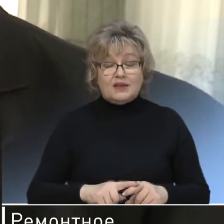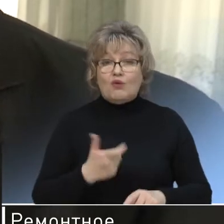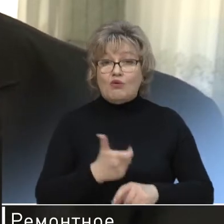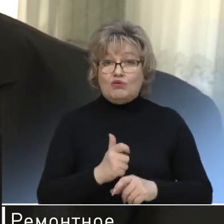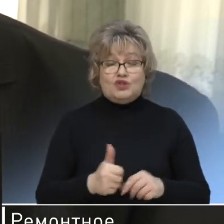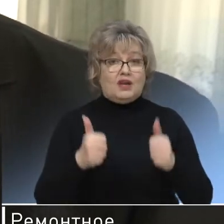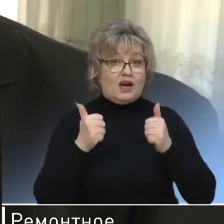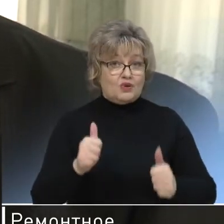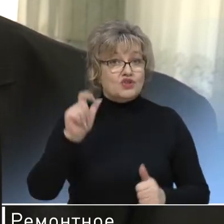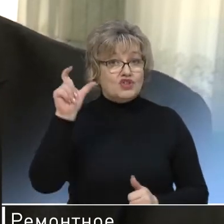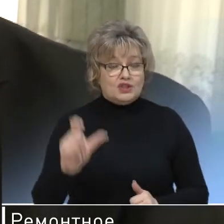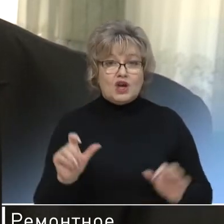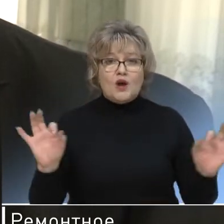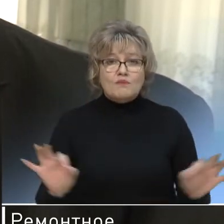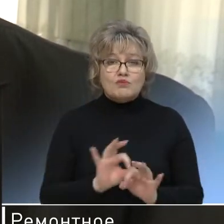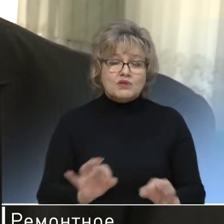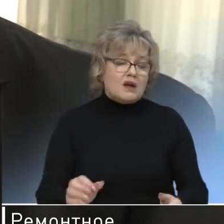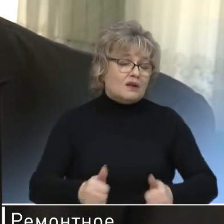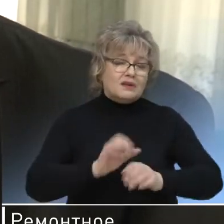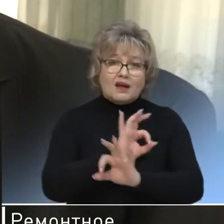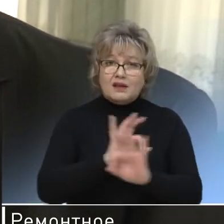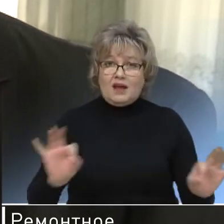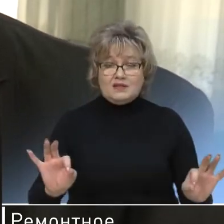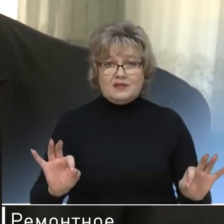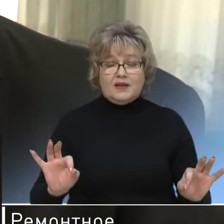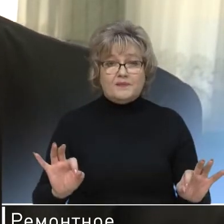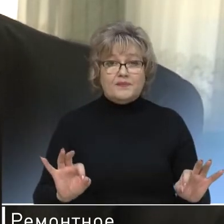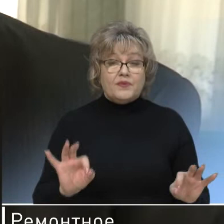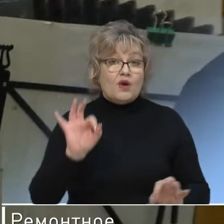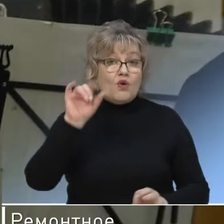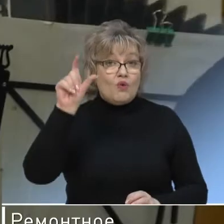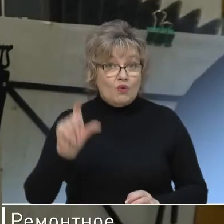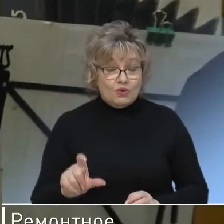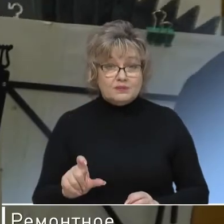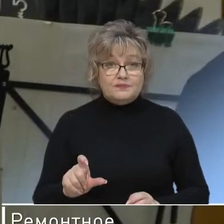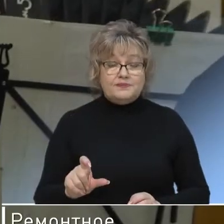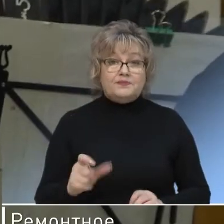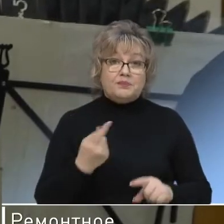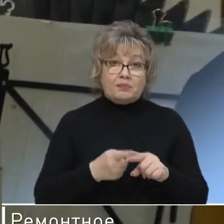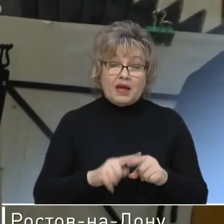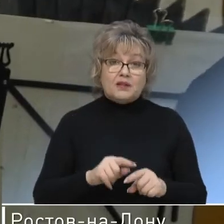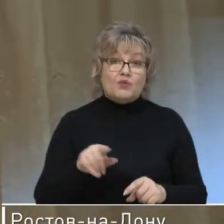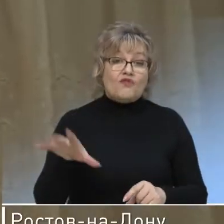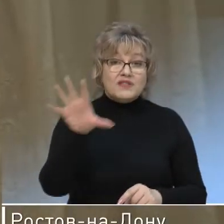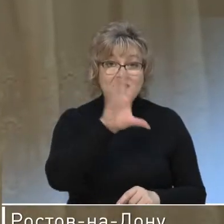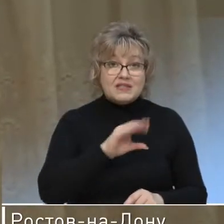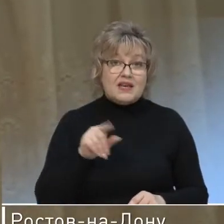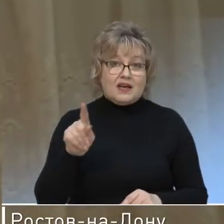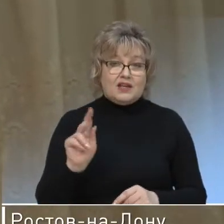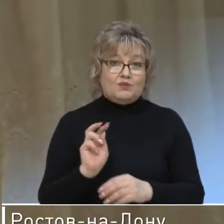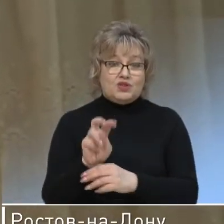сам по себе. Музыкант аховский. Понимаете? Вот он... Поэтому к нему все дети,